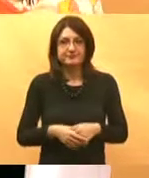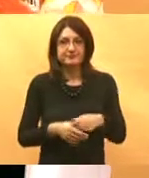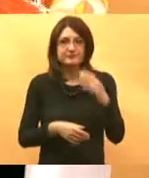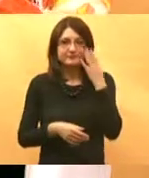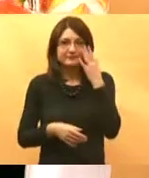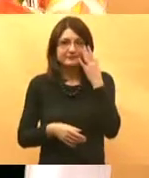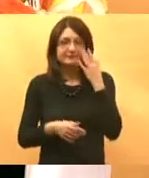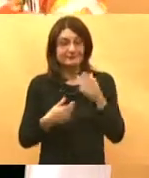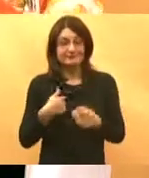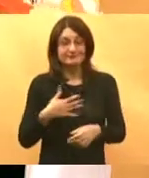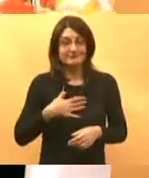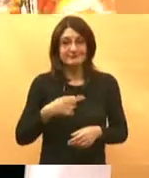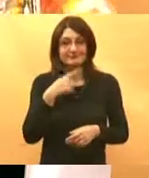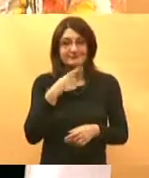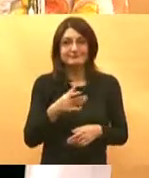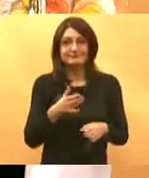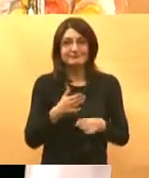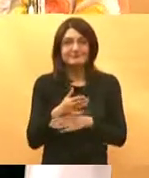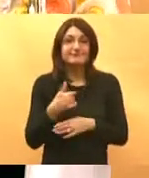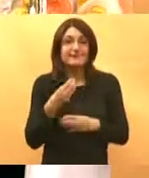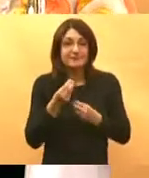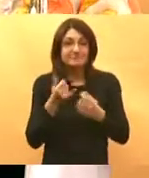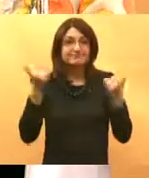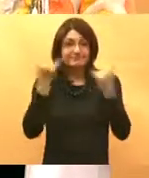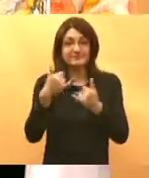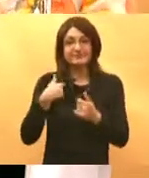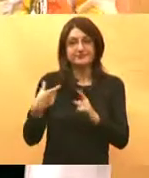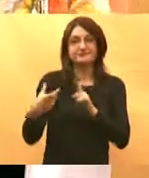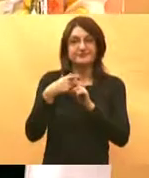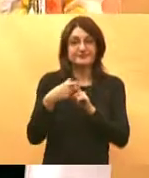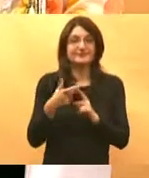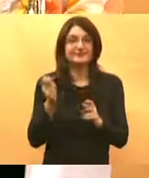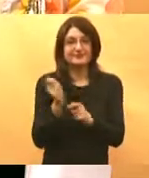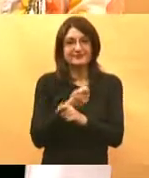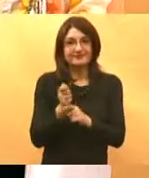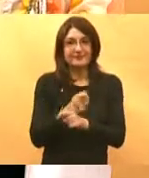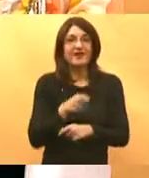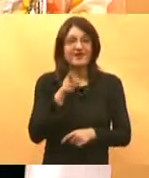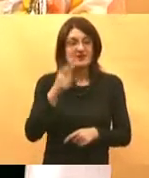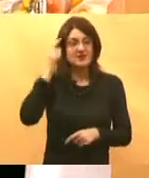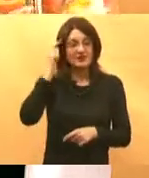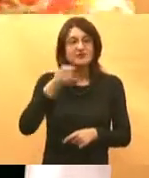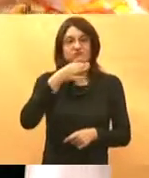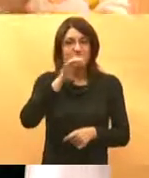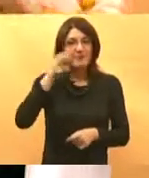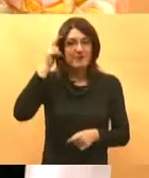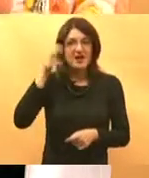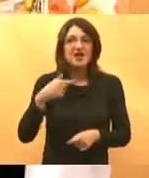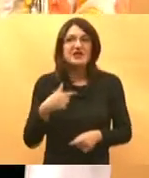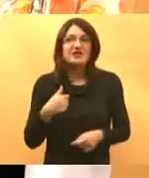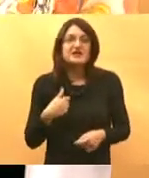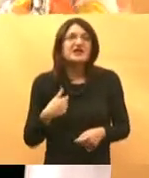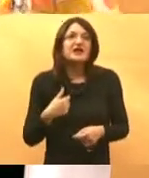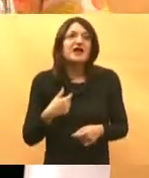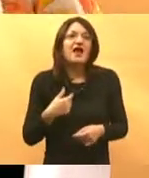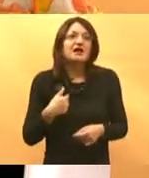ja ne pogodim pitanje ili nešto jer sigurno da vi puno bolje poznajete problem nego što ga ja ja ga poznam samo iz svoje